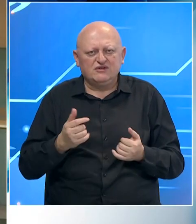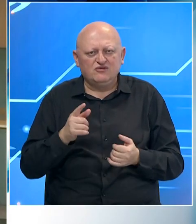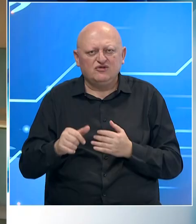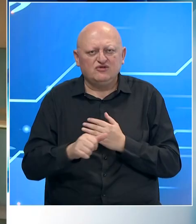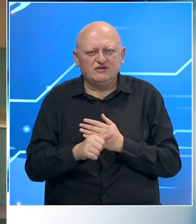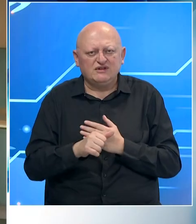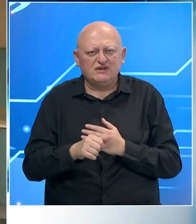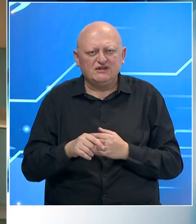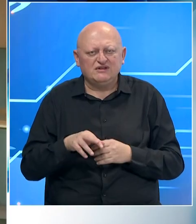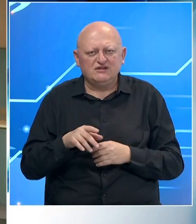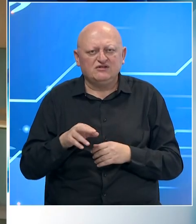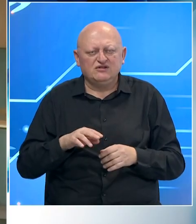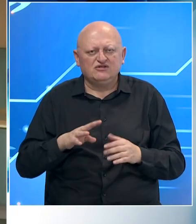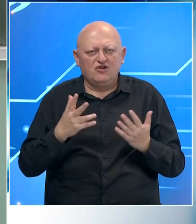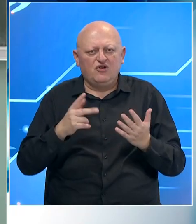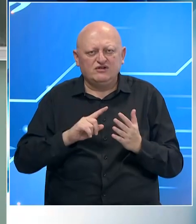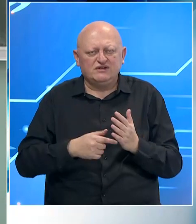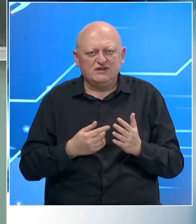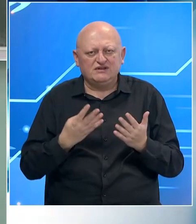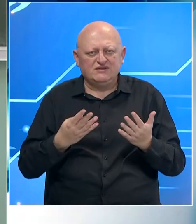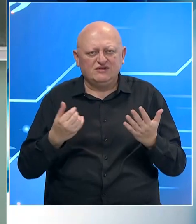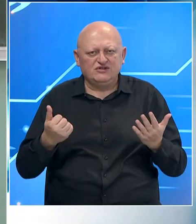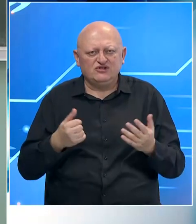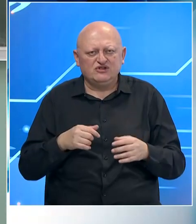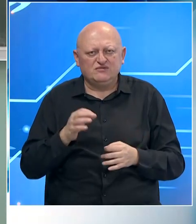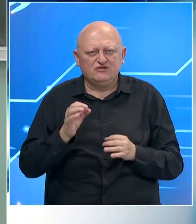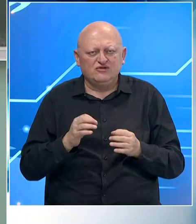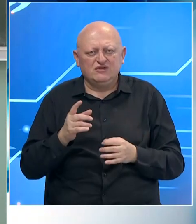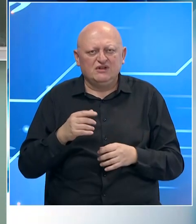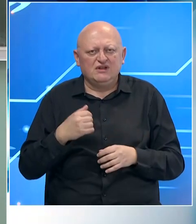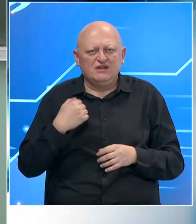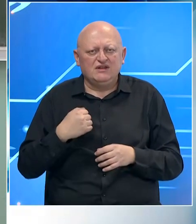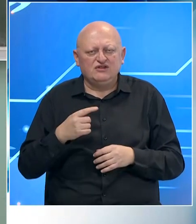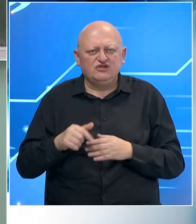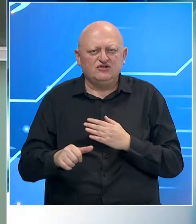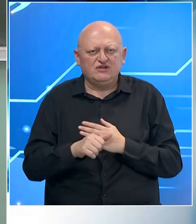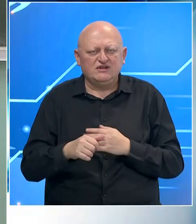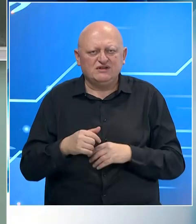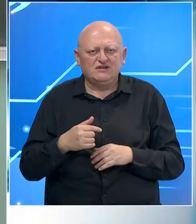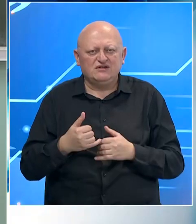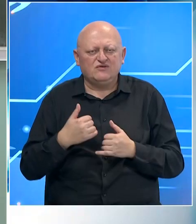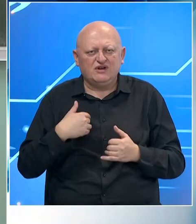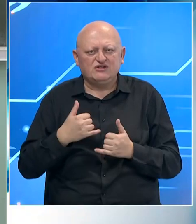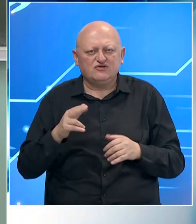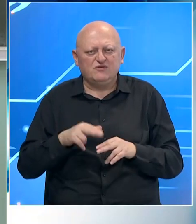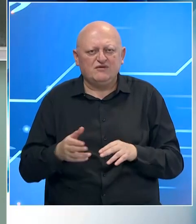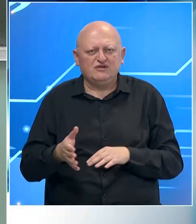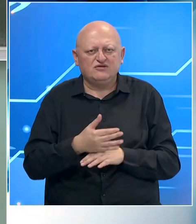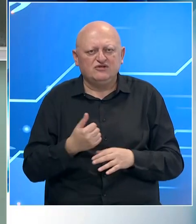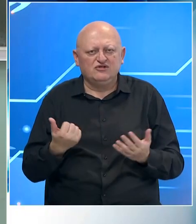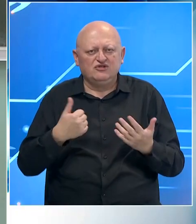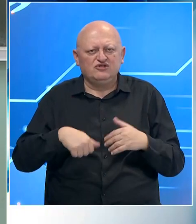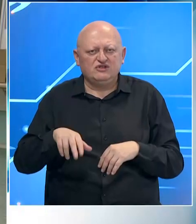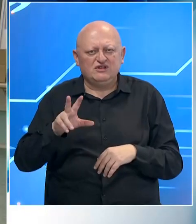Sarajevo, do 11 sati je izbor izašlo 8,96% građana. Na Iliđi je do 11 sati svoje građansko pravo